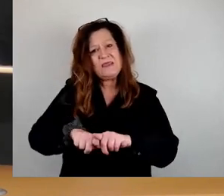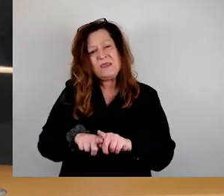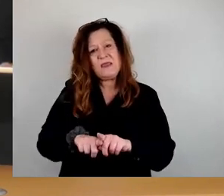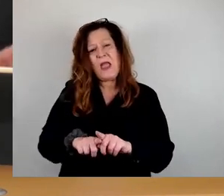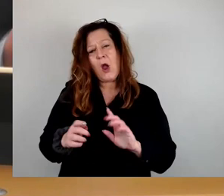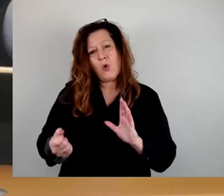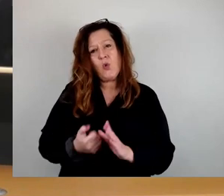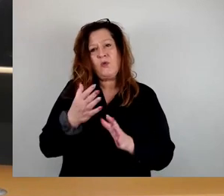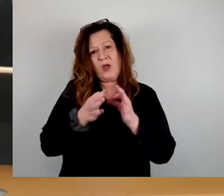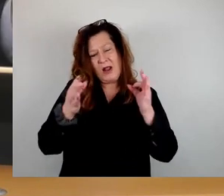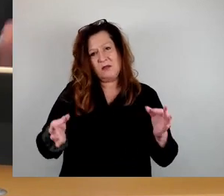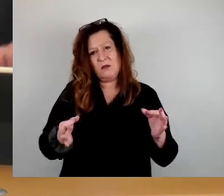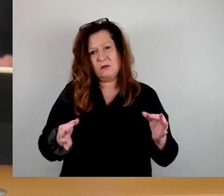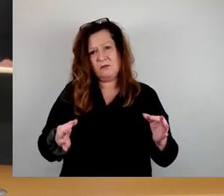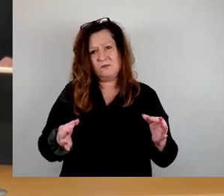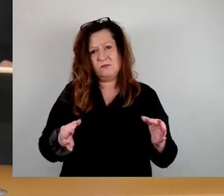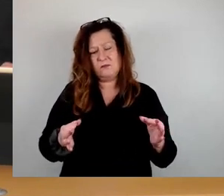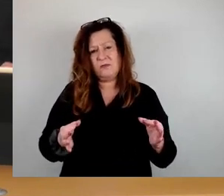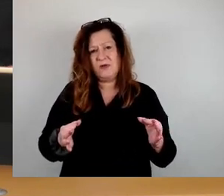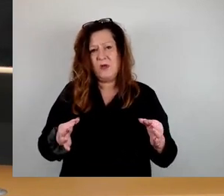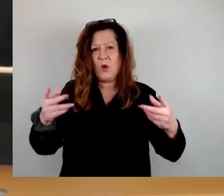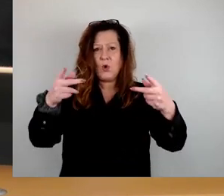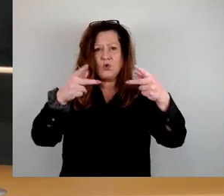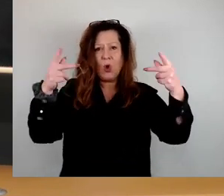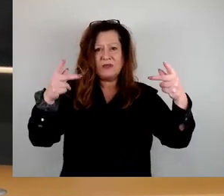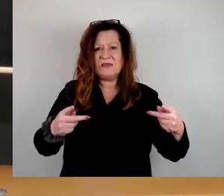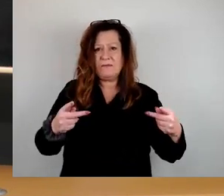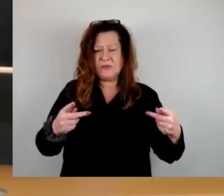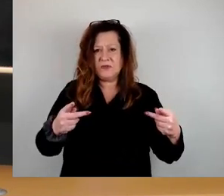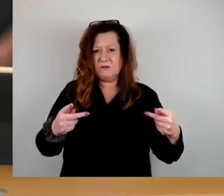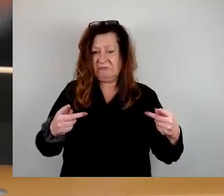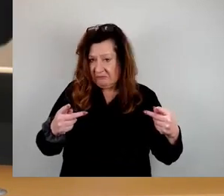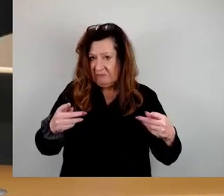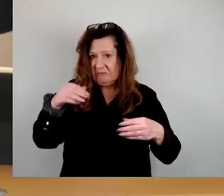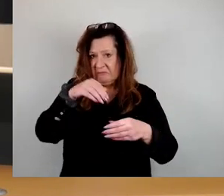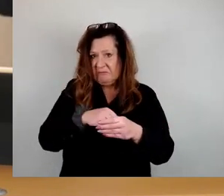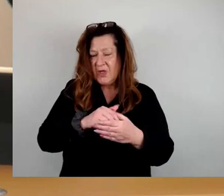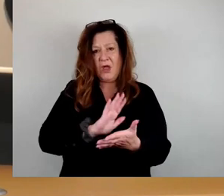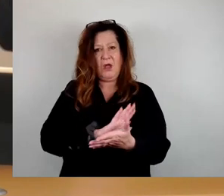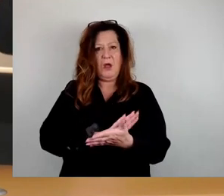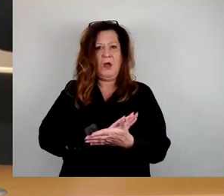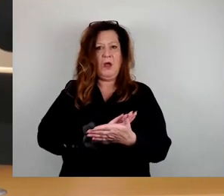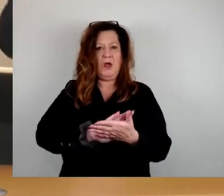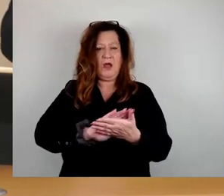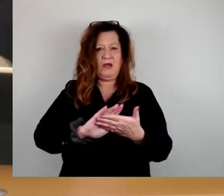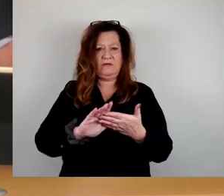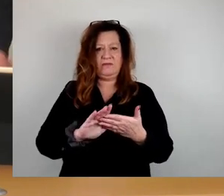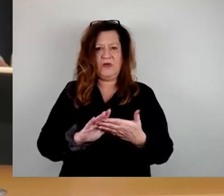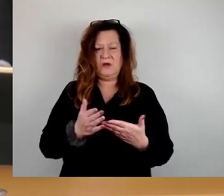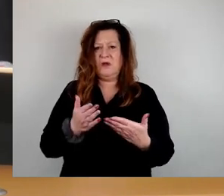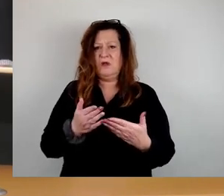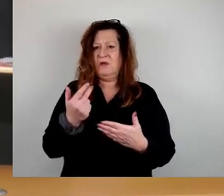Das Konzept ist bestechend einfach. Zu einem vereinbarten Thema präsentieren Vertreter der drei